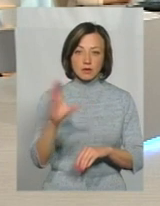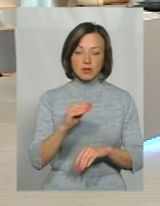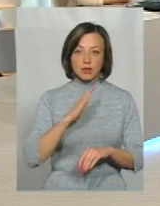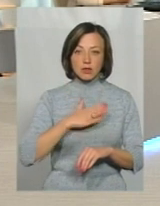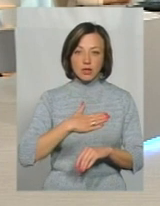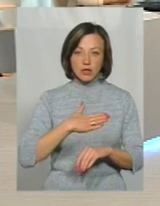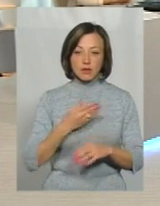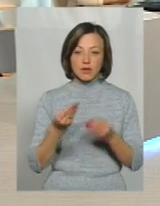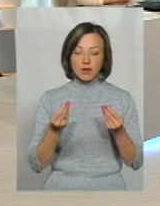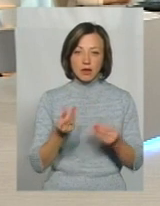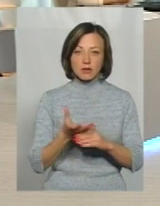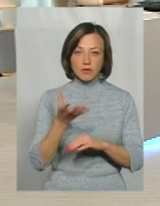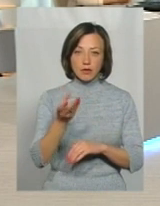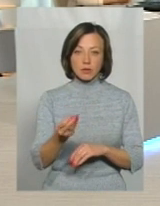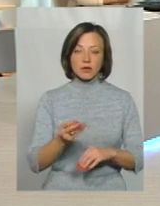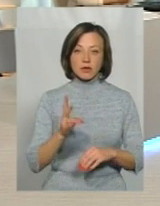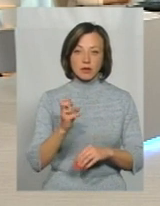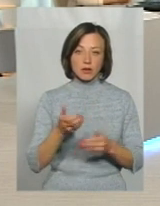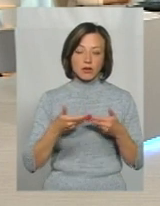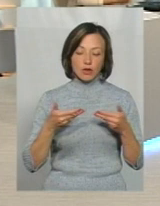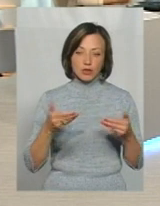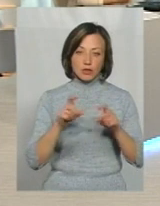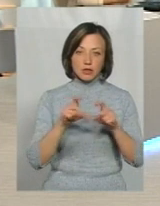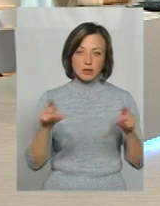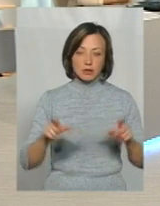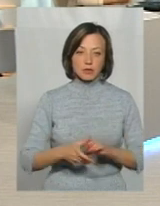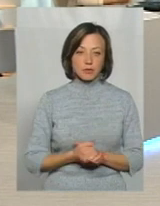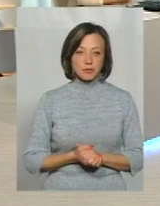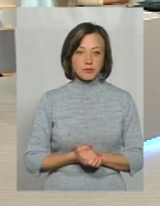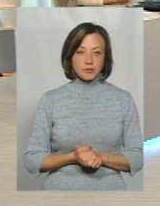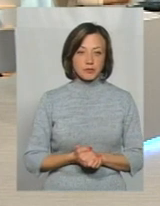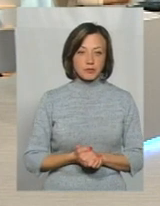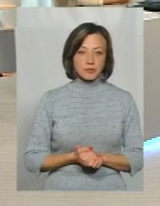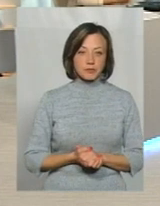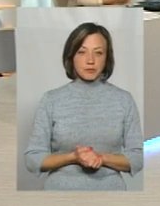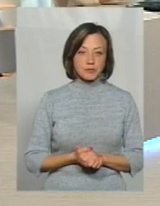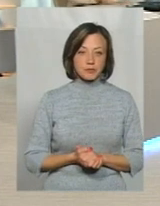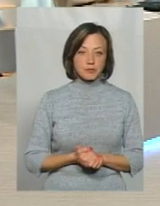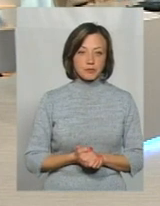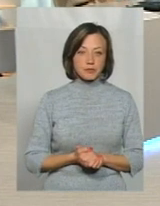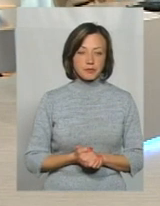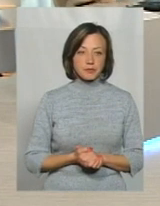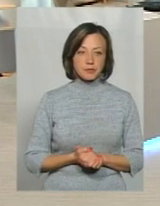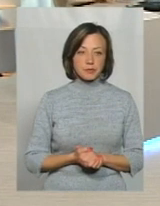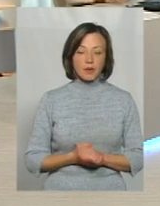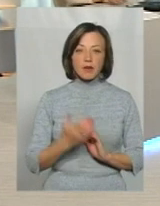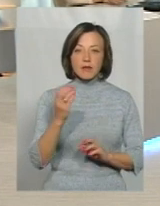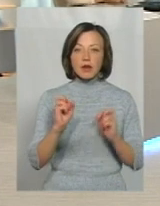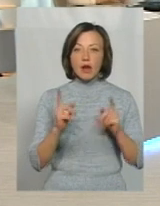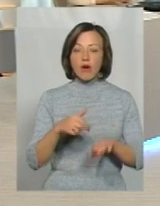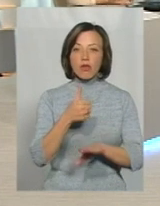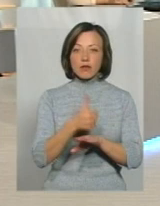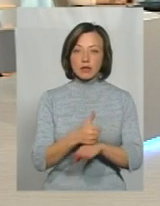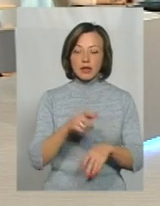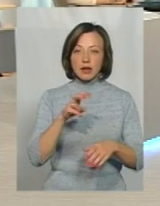наших фінансових потоків, які йдуть на те, щоб ми могли втримати. А ви як головний лікар маєте свій